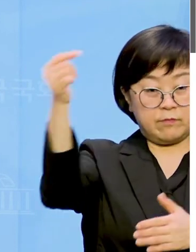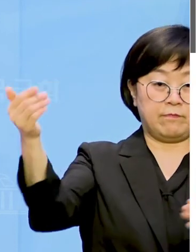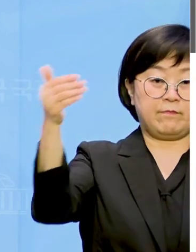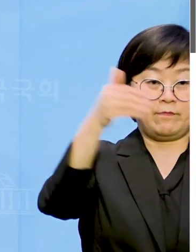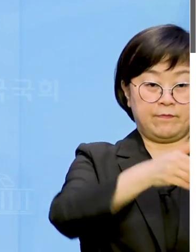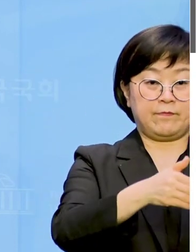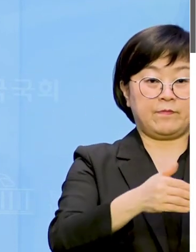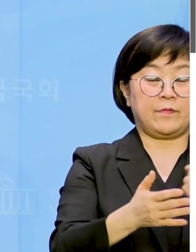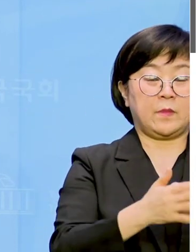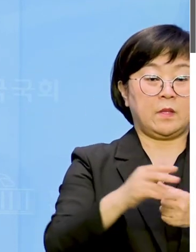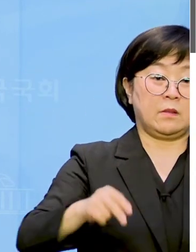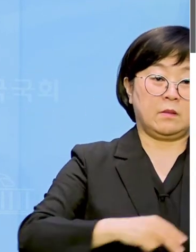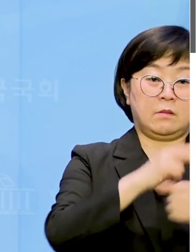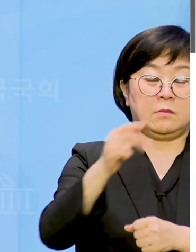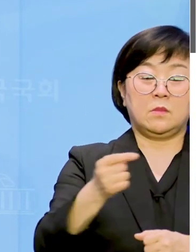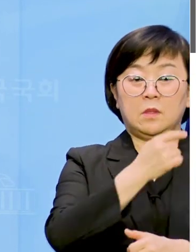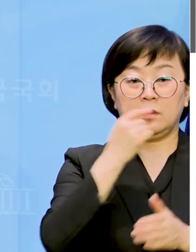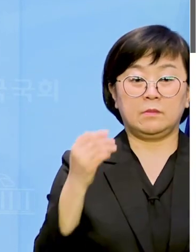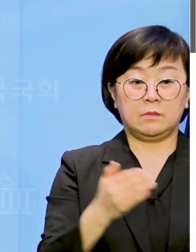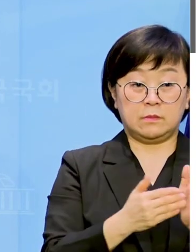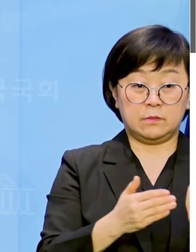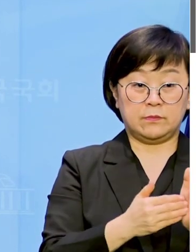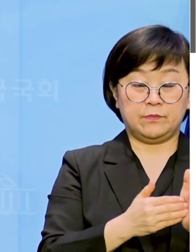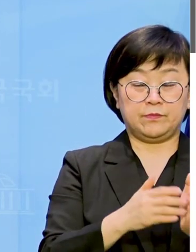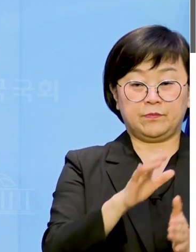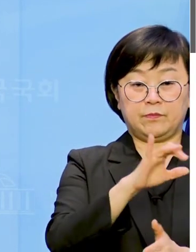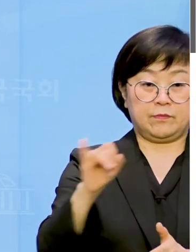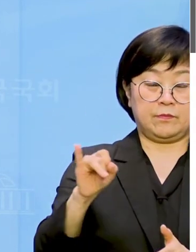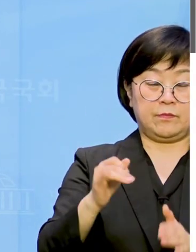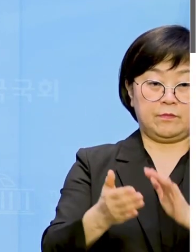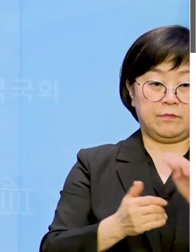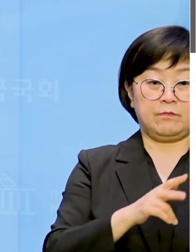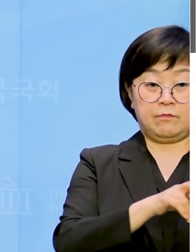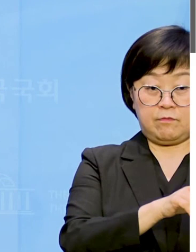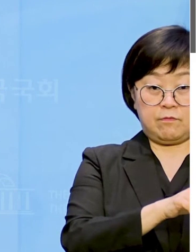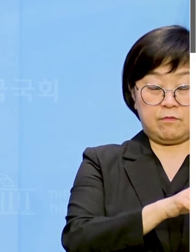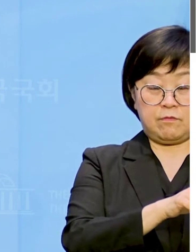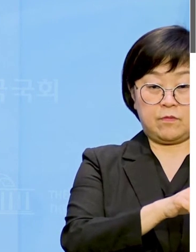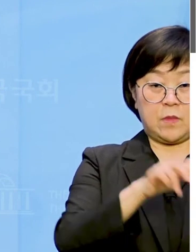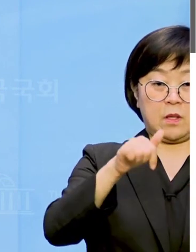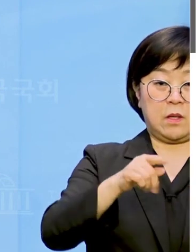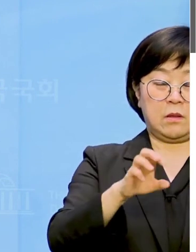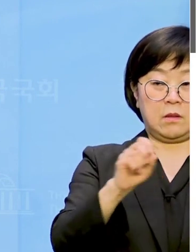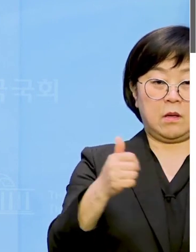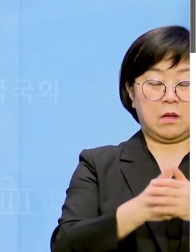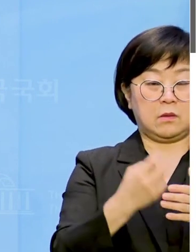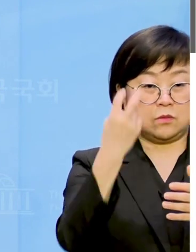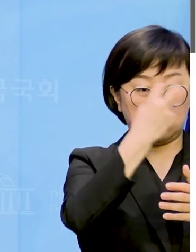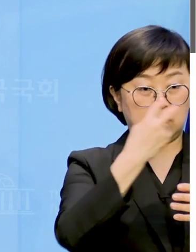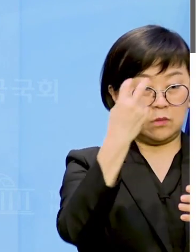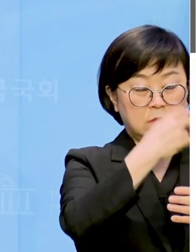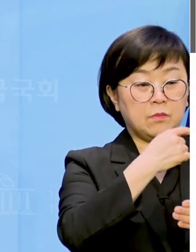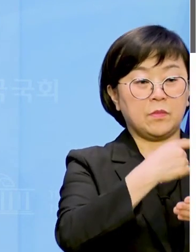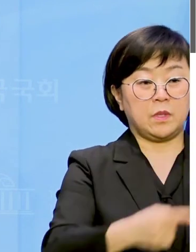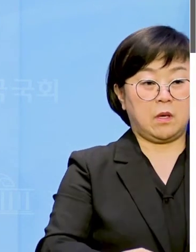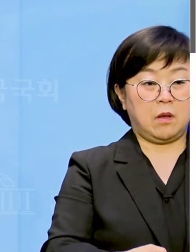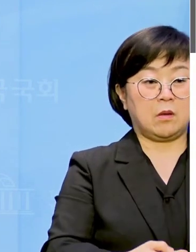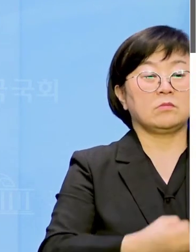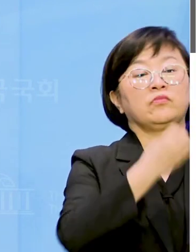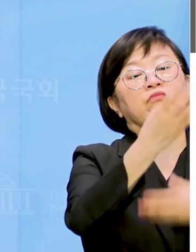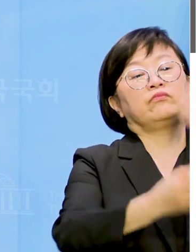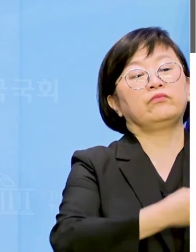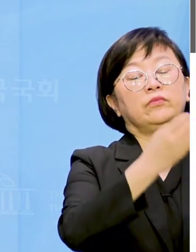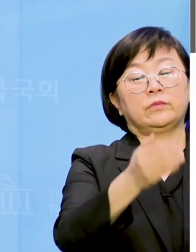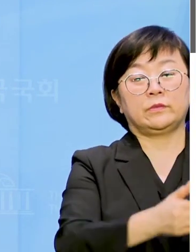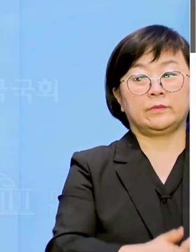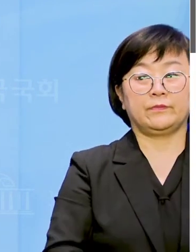도착하여 상황을 파악하였고 이종혁 예비후보는 가야 지구대로 가서 피해 진술을 하였습니다.